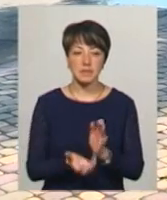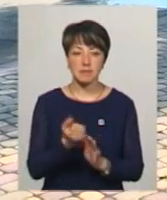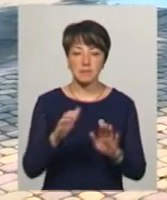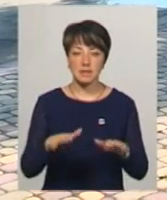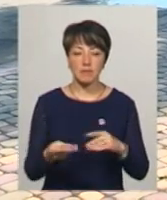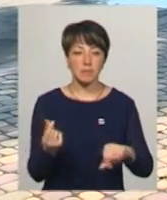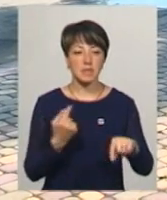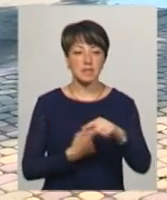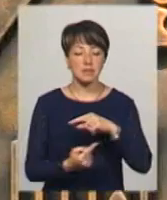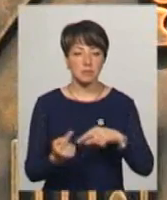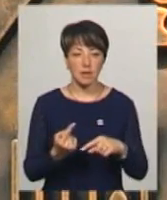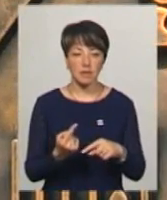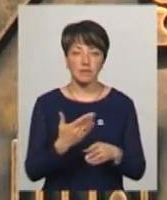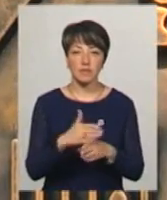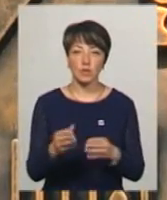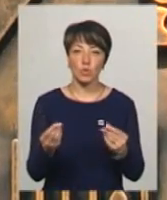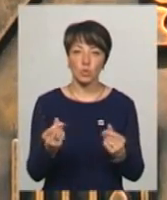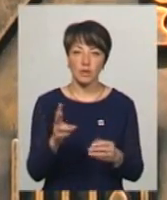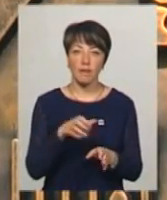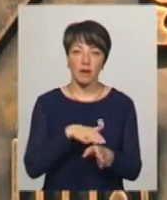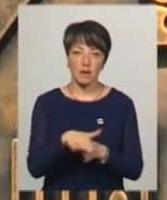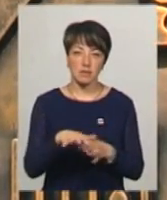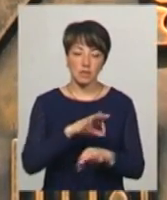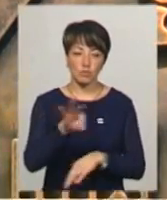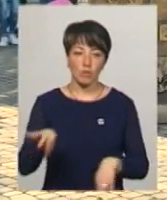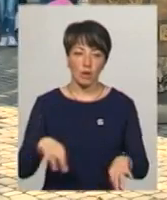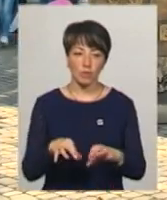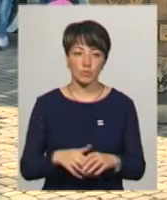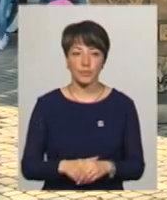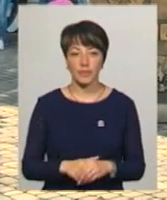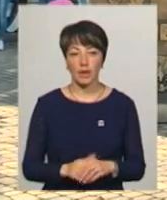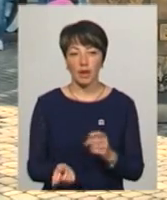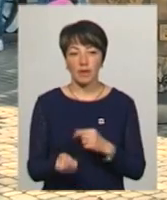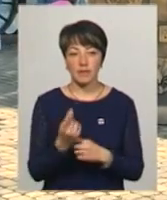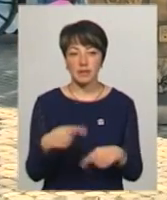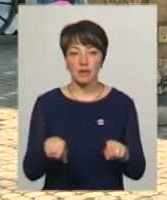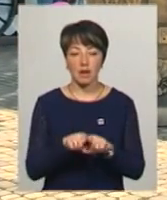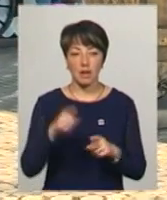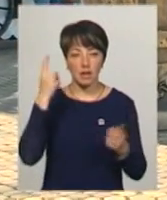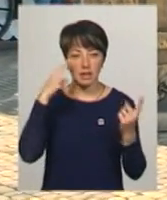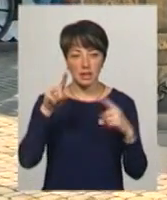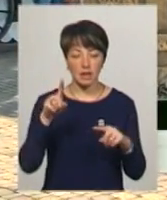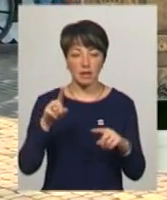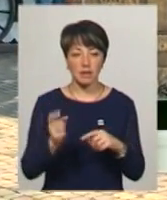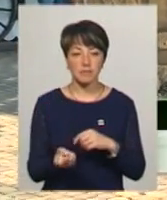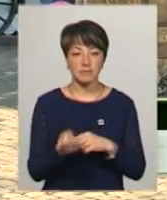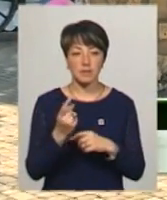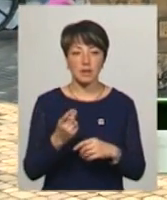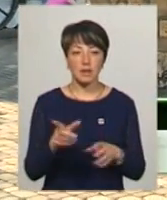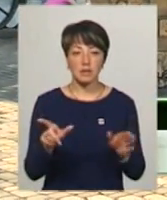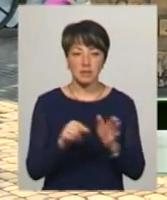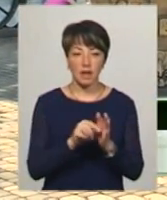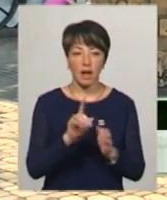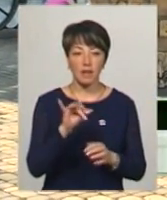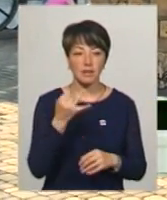підприємець Сергій Гулько, який виділив кошти на реалізацію проєкту. Виникла така ідея, задум, з Кучерем